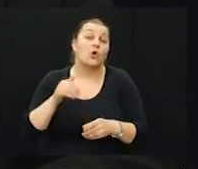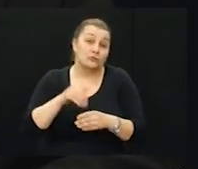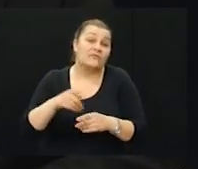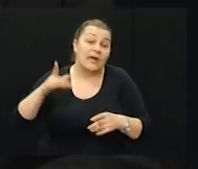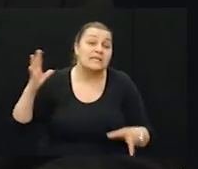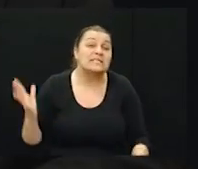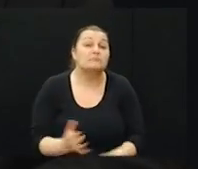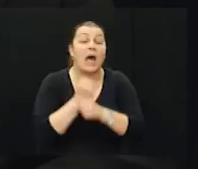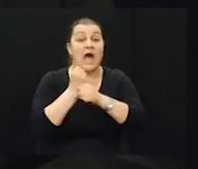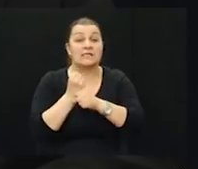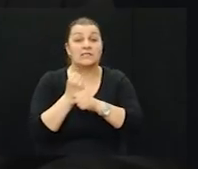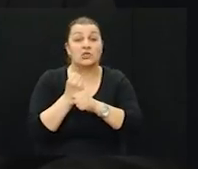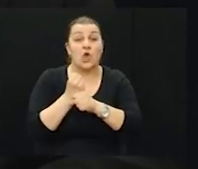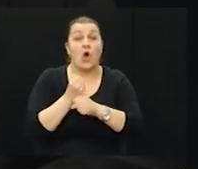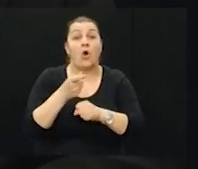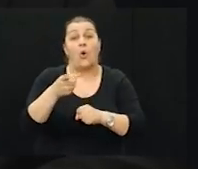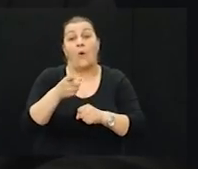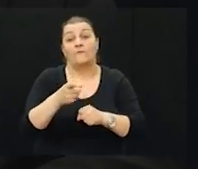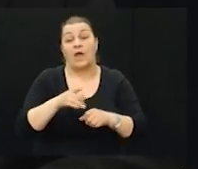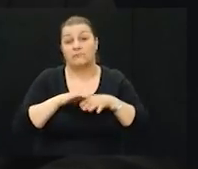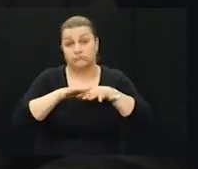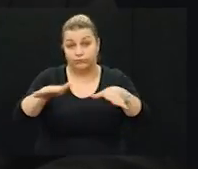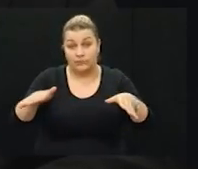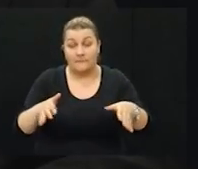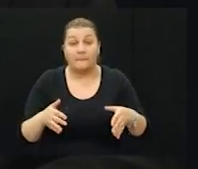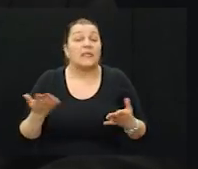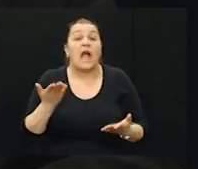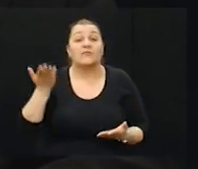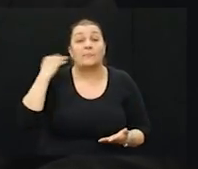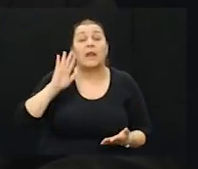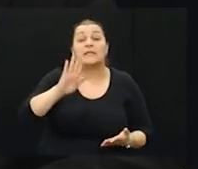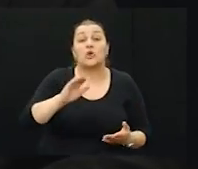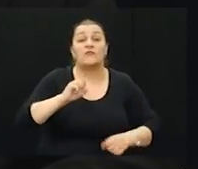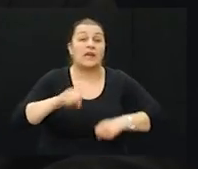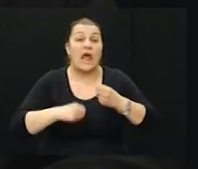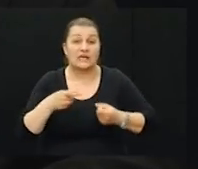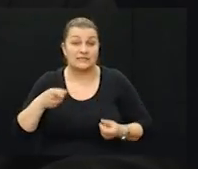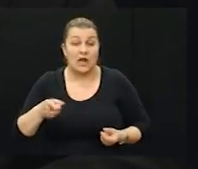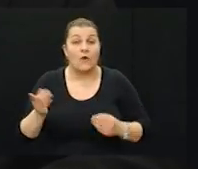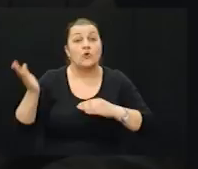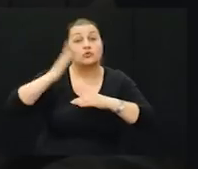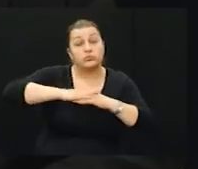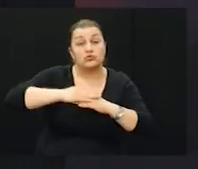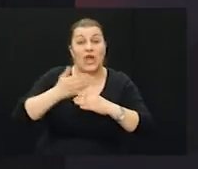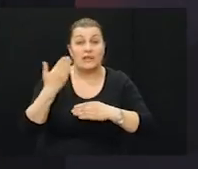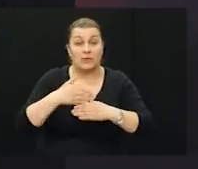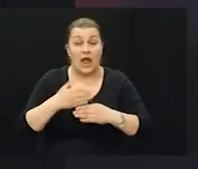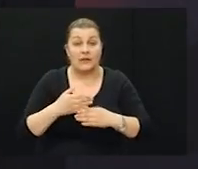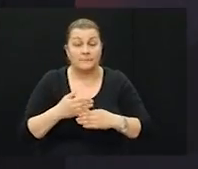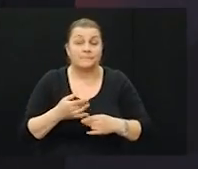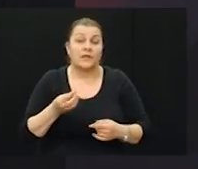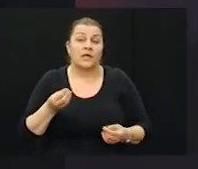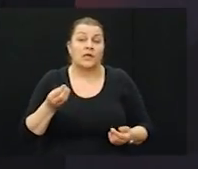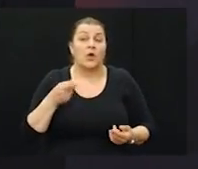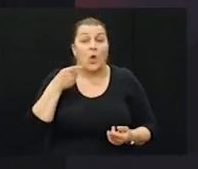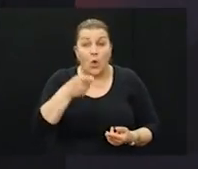recimo to tako, pravi kulturos i ekocid i kako je bila njihova reakcija na to spuštanje brani? Po onom što su oni